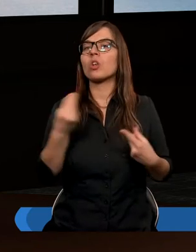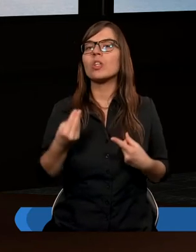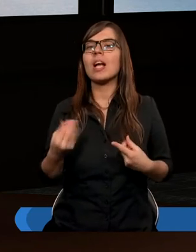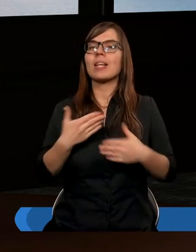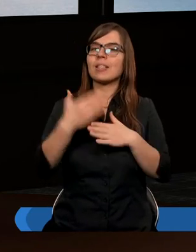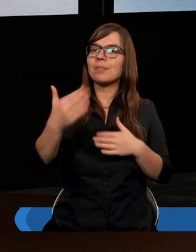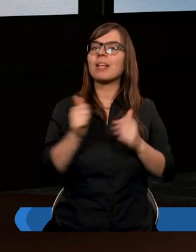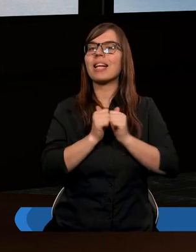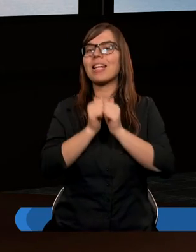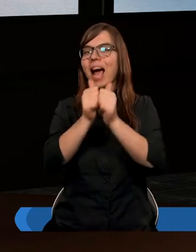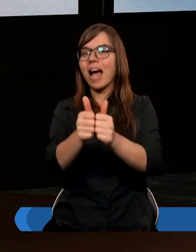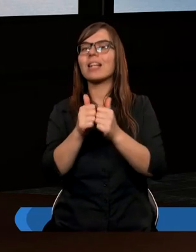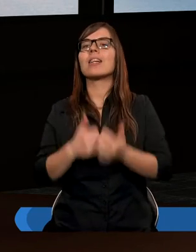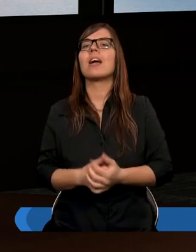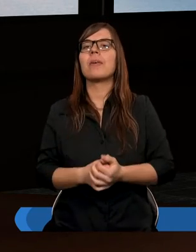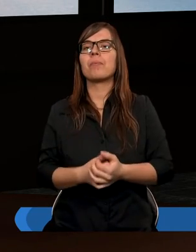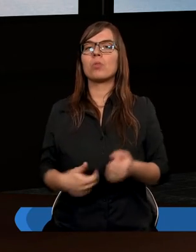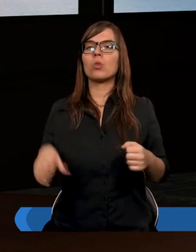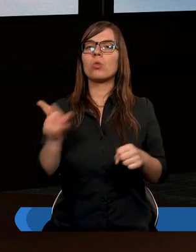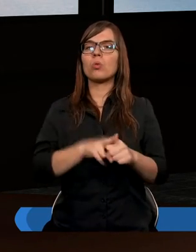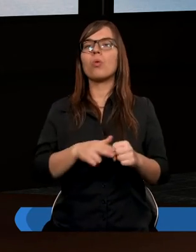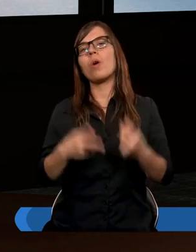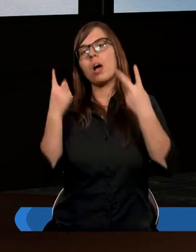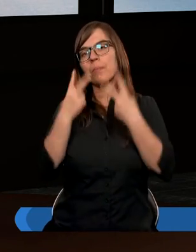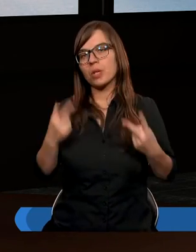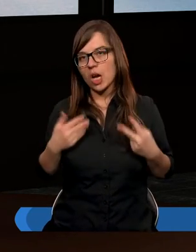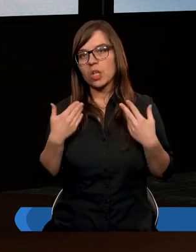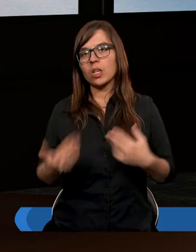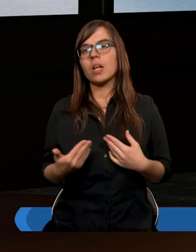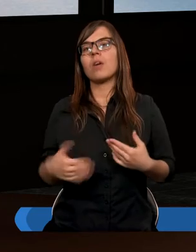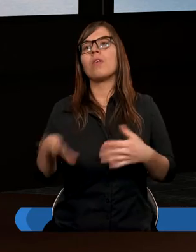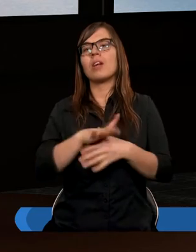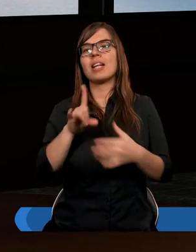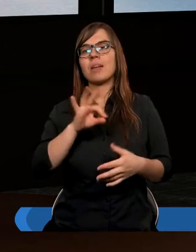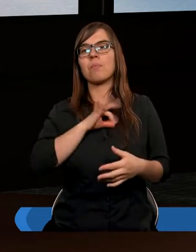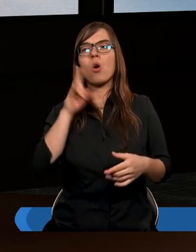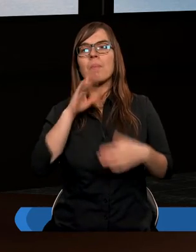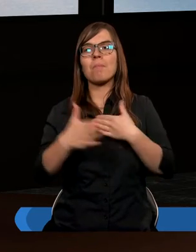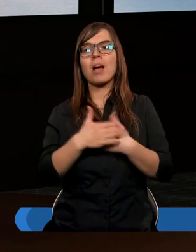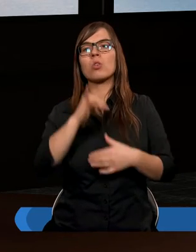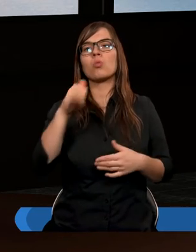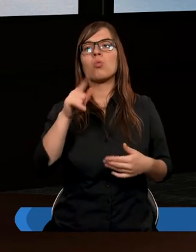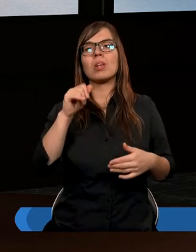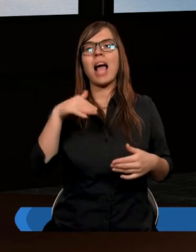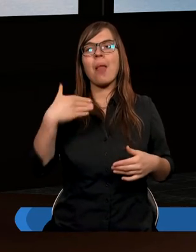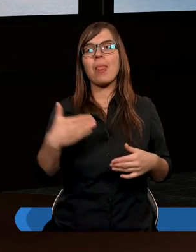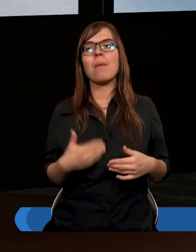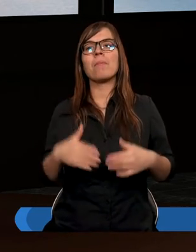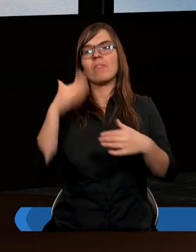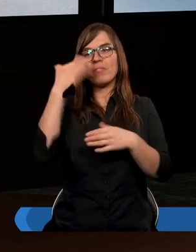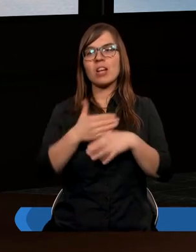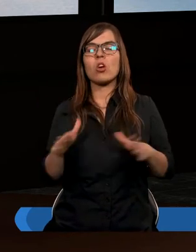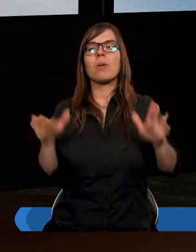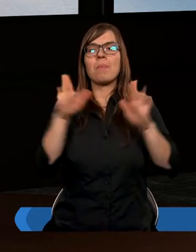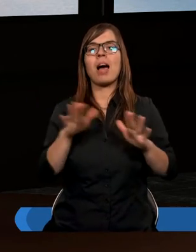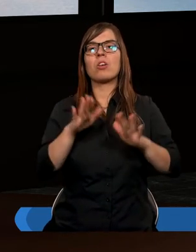takie zdanie które przeczytałam z moim mężem Julianem robimy wieczorne